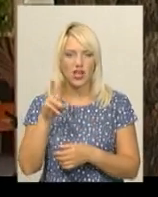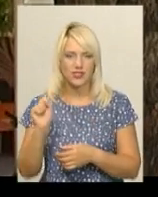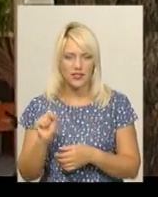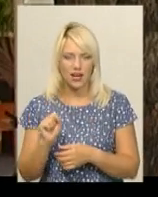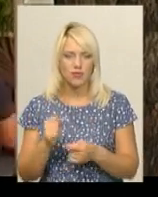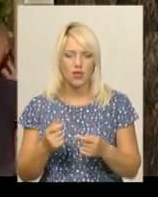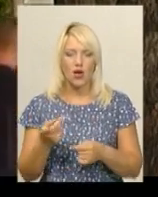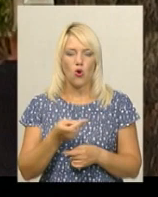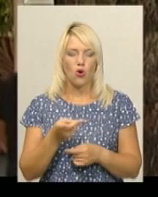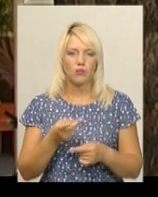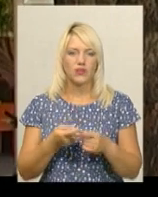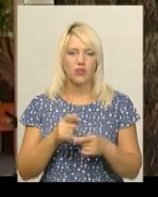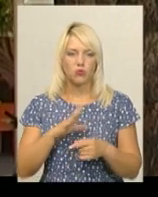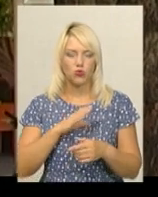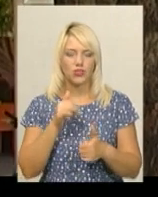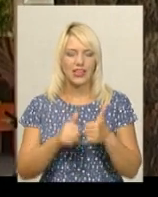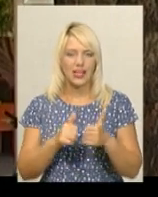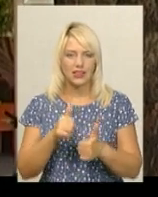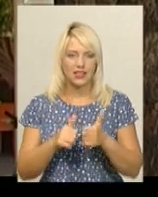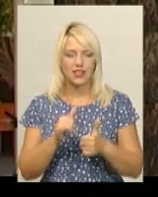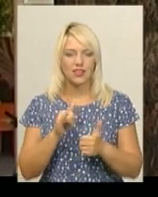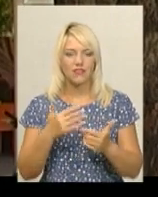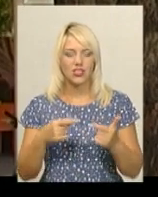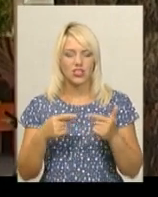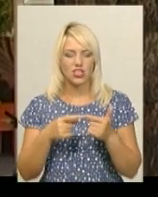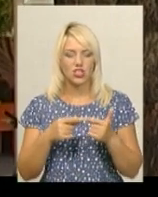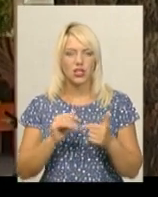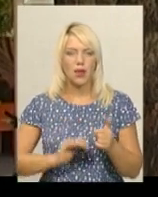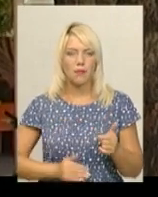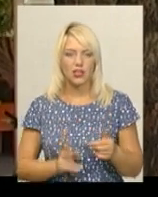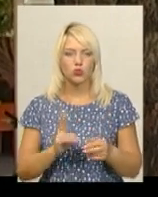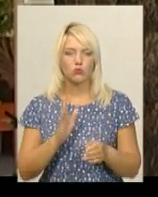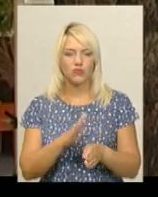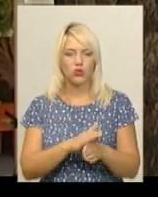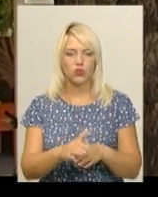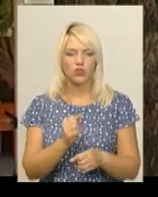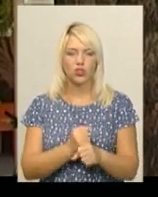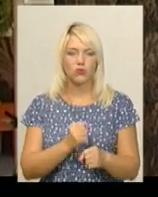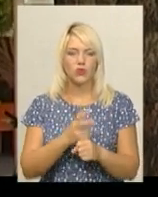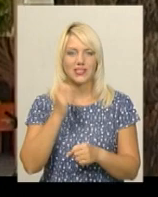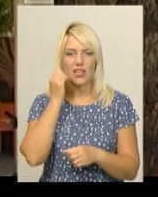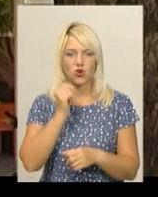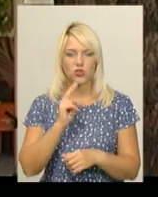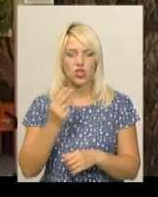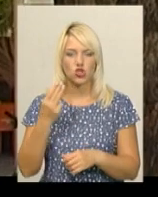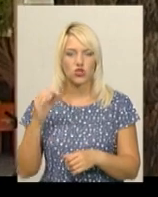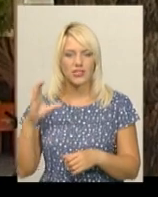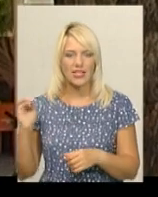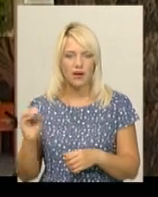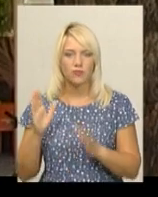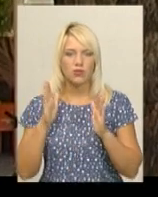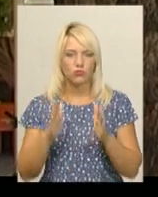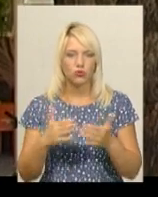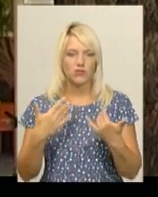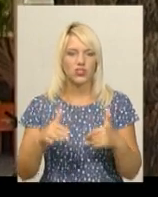року відбувся тендер і визначений підрядник, який буде виконувати роботи. На Старокостинівському шосе вже